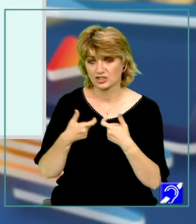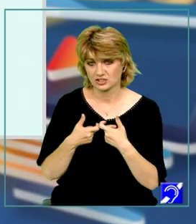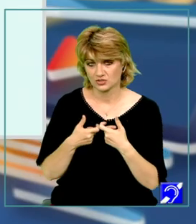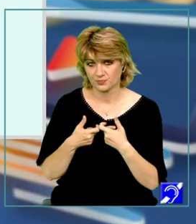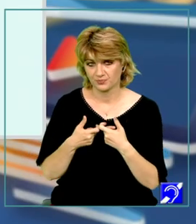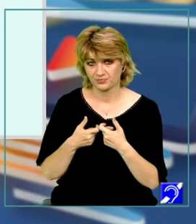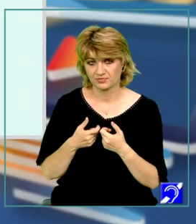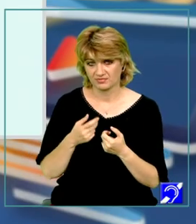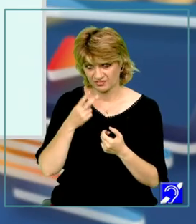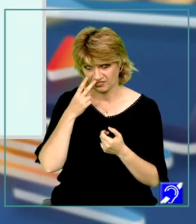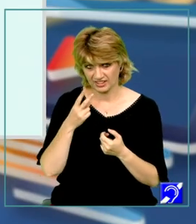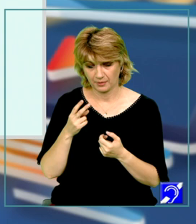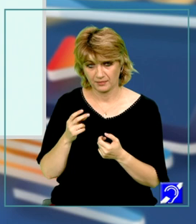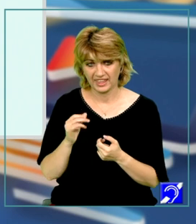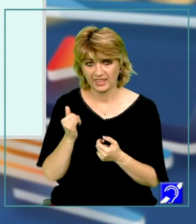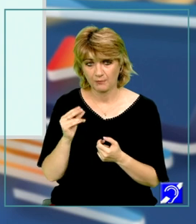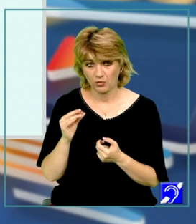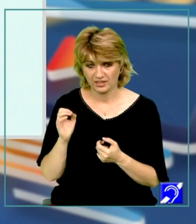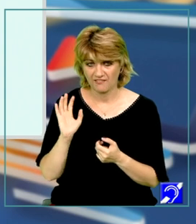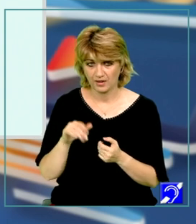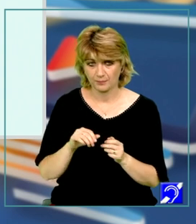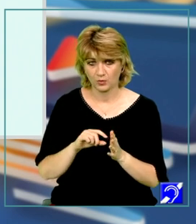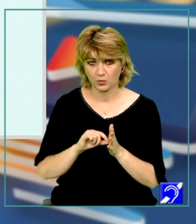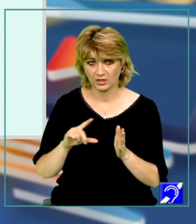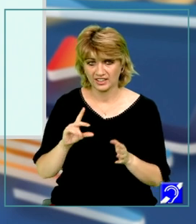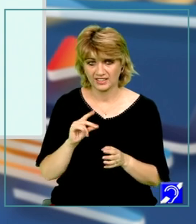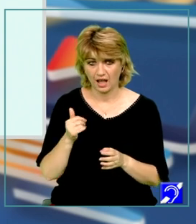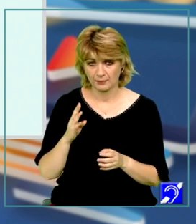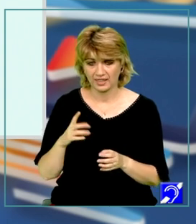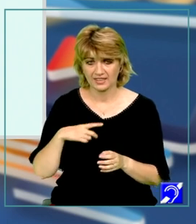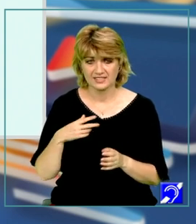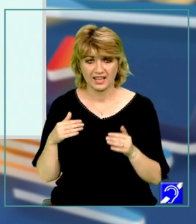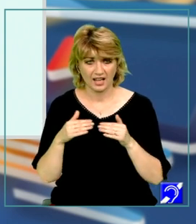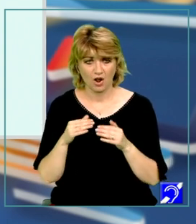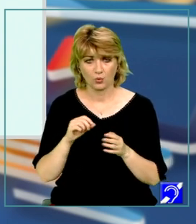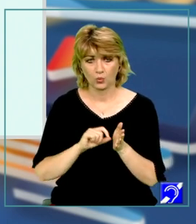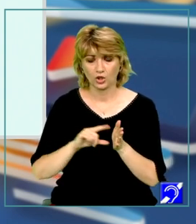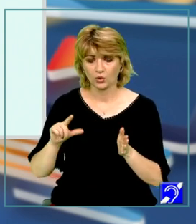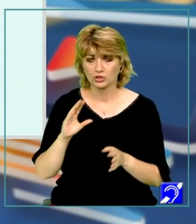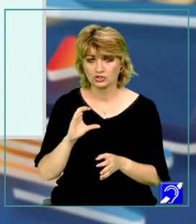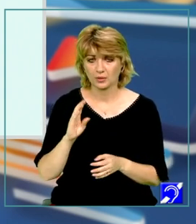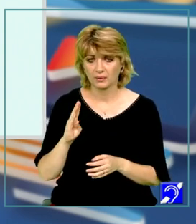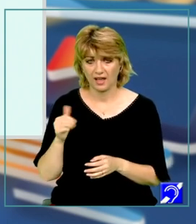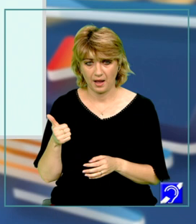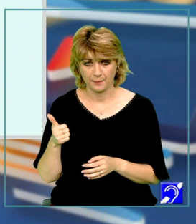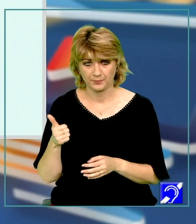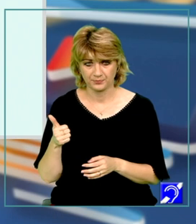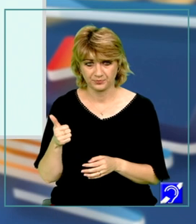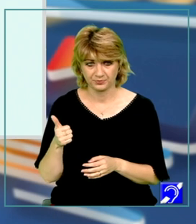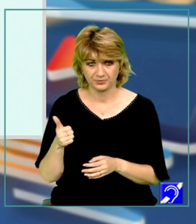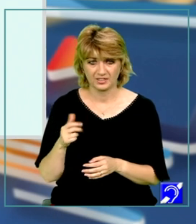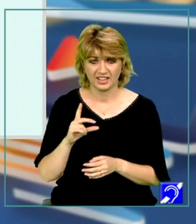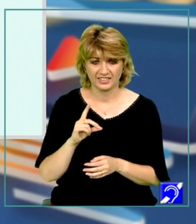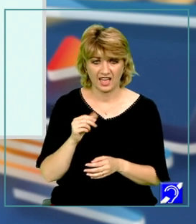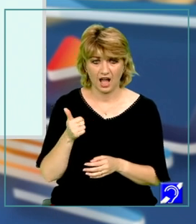Din ipoteză, unghiul D, A, B este congruent cu unghiul C, B, A. deci D, A,